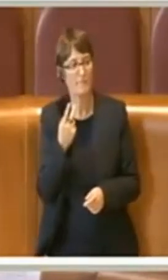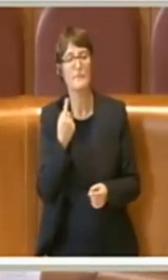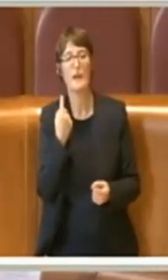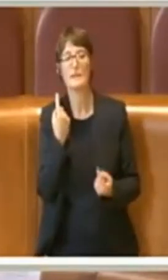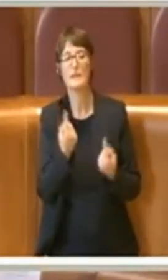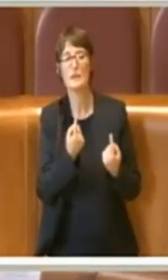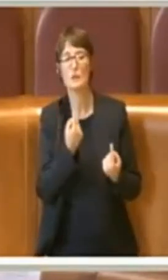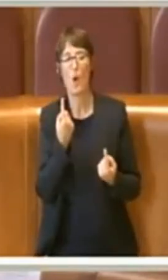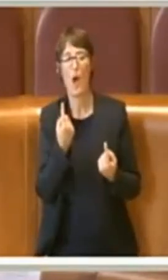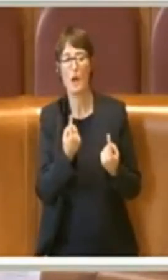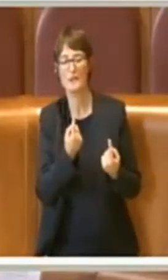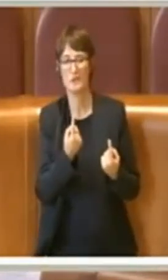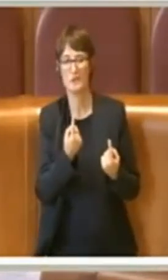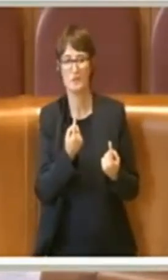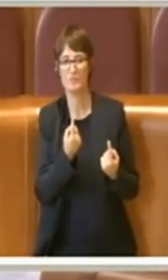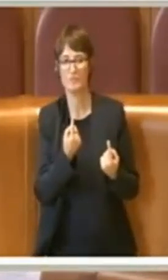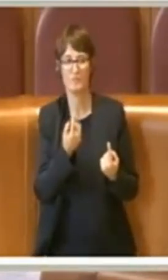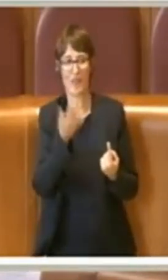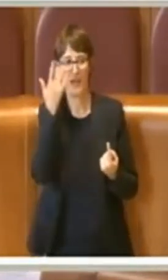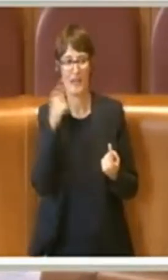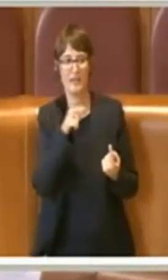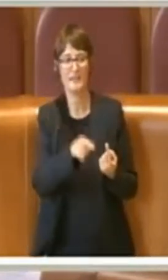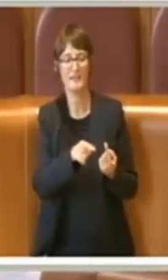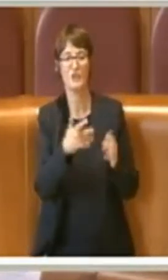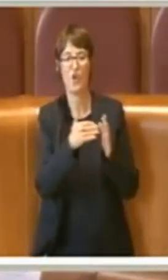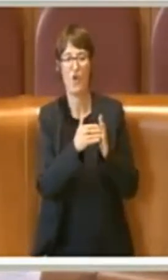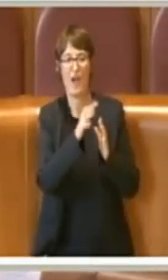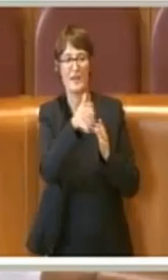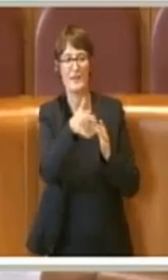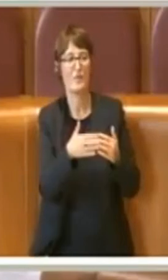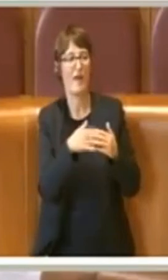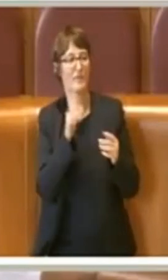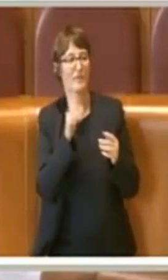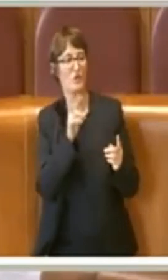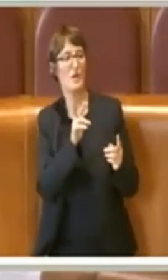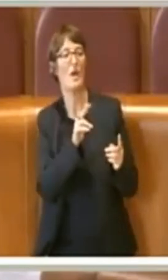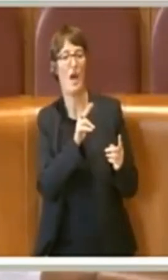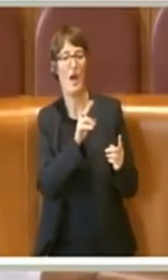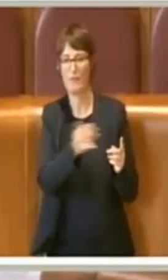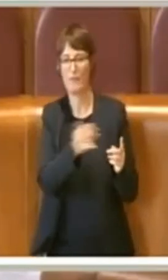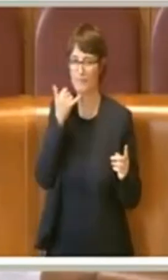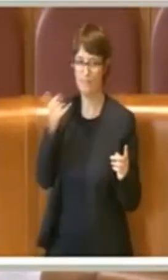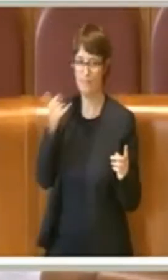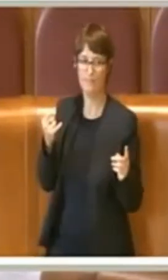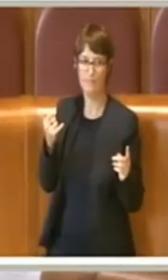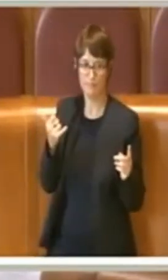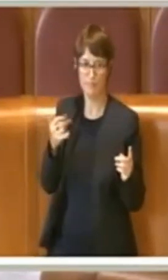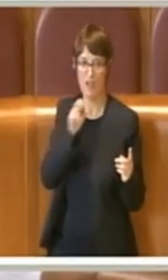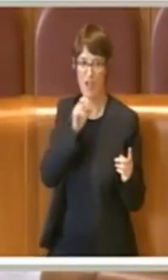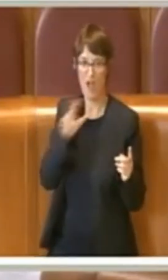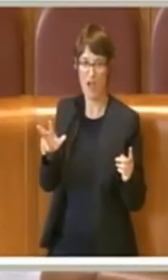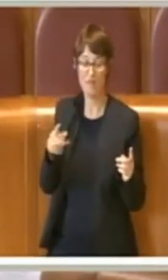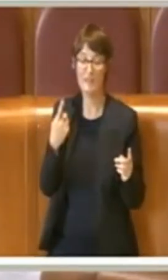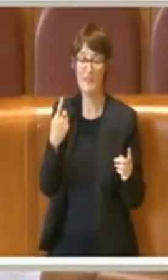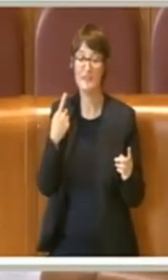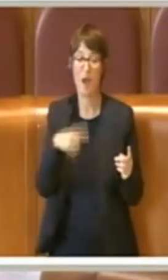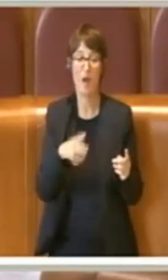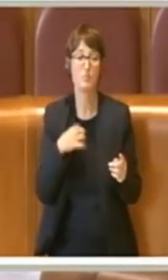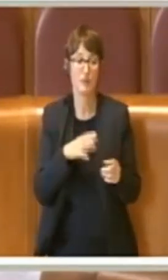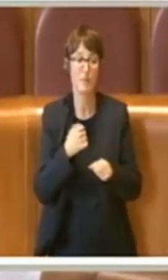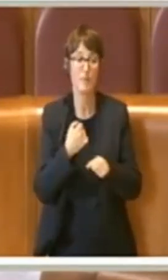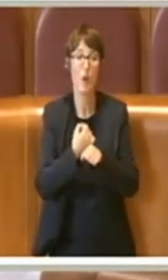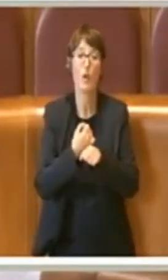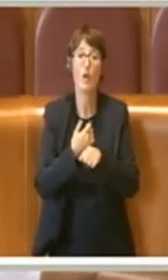presso le abitazioni vicine. Quindi è importantissimo questo lavoro di sensibilizzazione